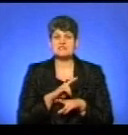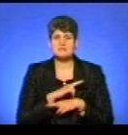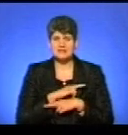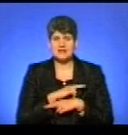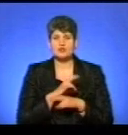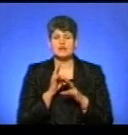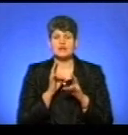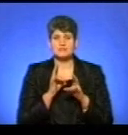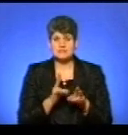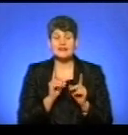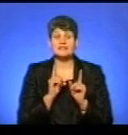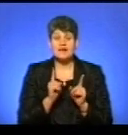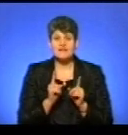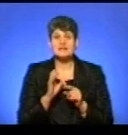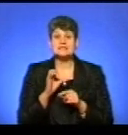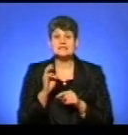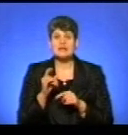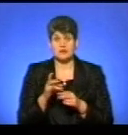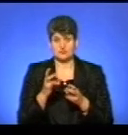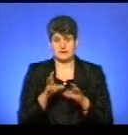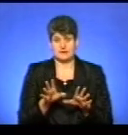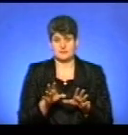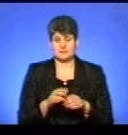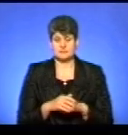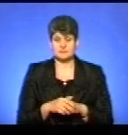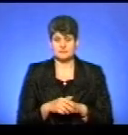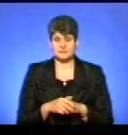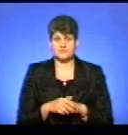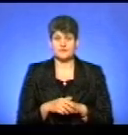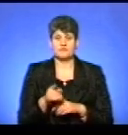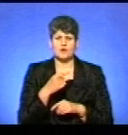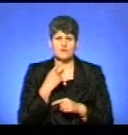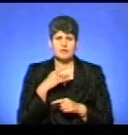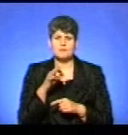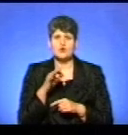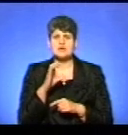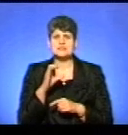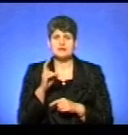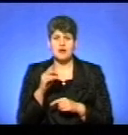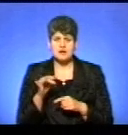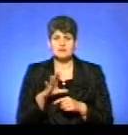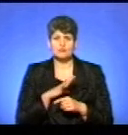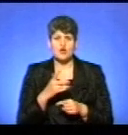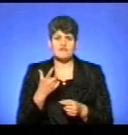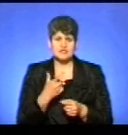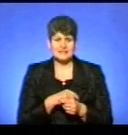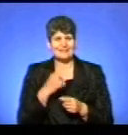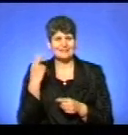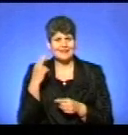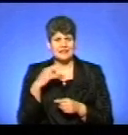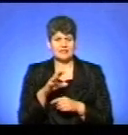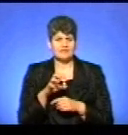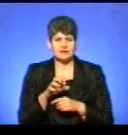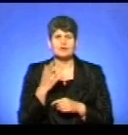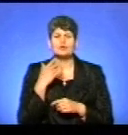навіть нескаженого, тому що це і хіжак. От ви говорили про сказ, і цьогоріч було проведено вакцинування диких тварин, от коли